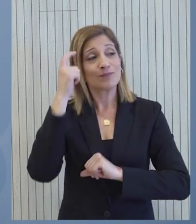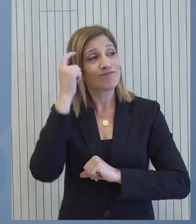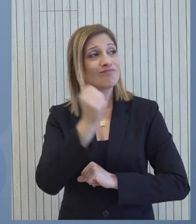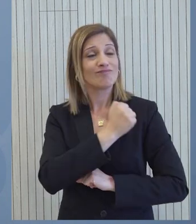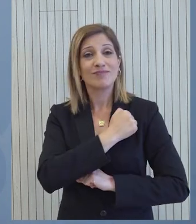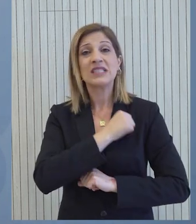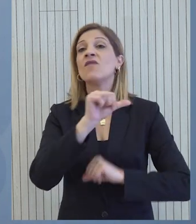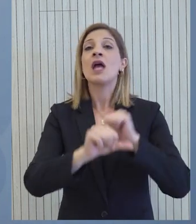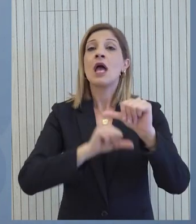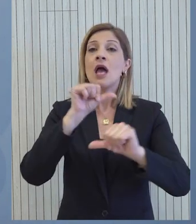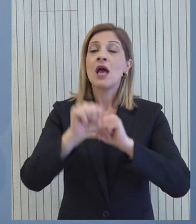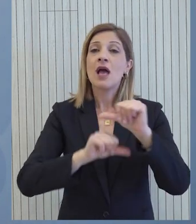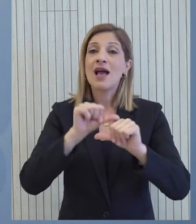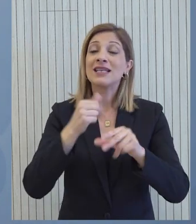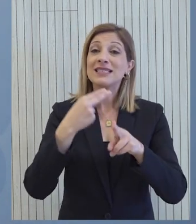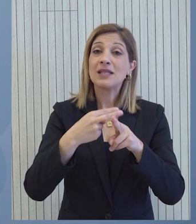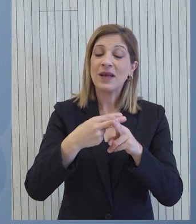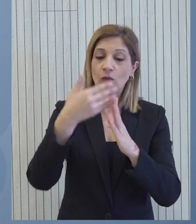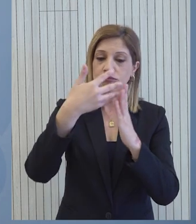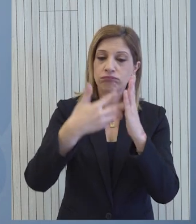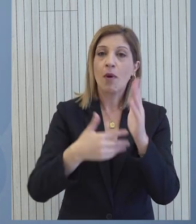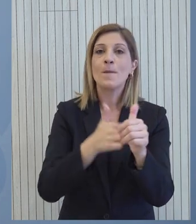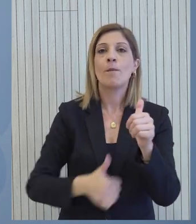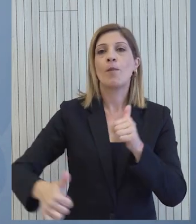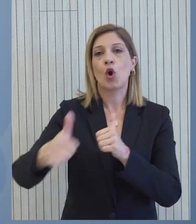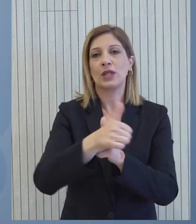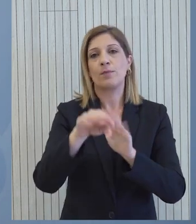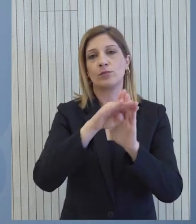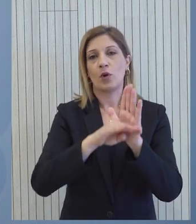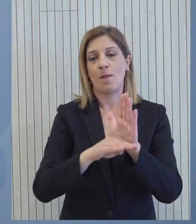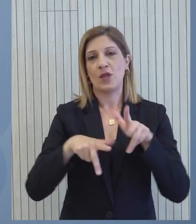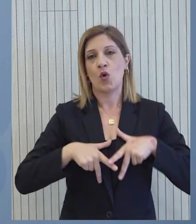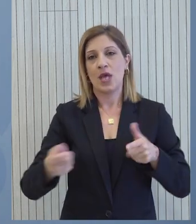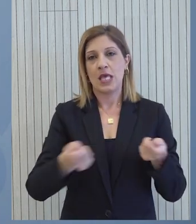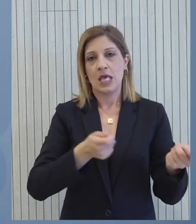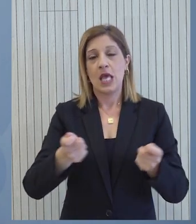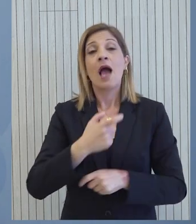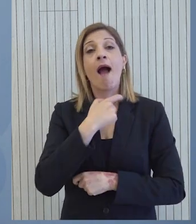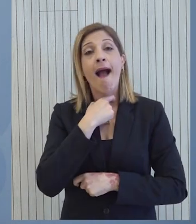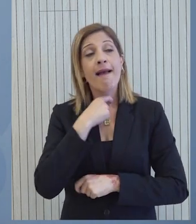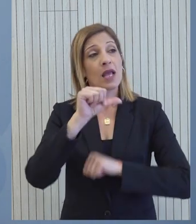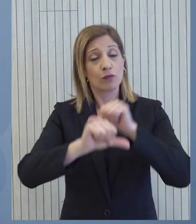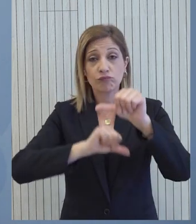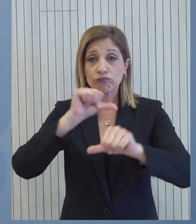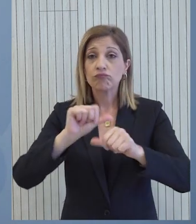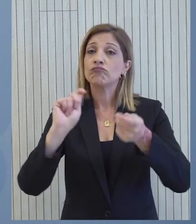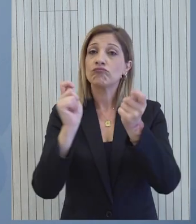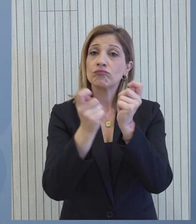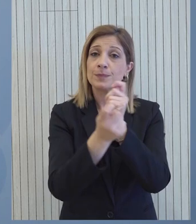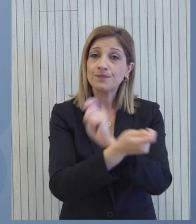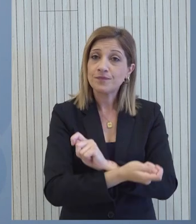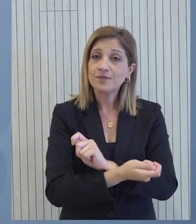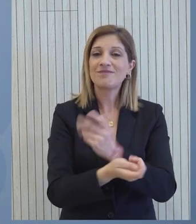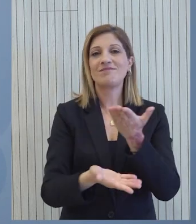για περαιτέρω μεταρρυθμίσεις συμπίπτει με τους βασικούς άξονες προτεραιοτήτων του προγράμματος διακυβέρνησής μας ως προς την ανάγκη μεταρρυθμίσεων που θα συμβάλλουν